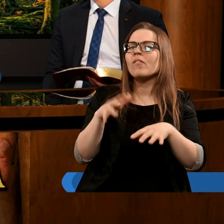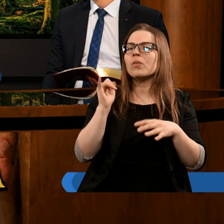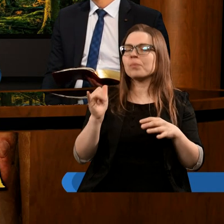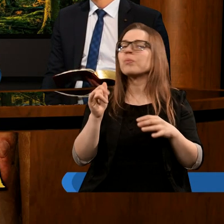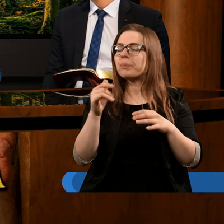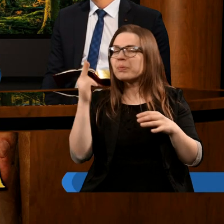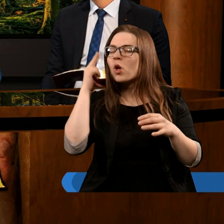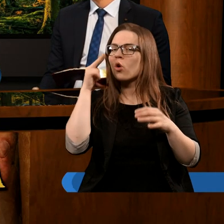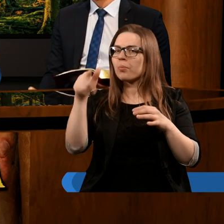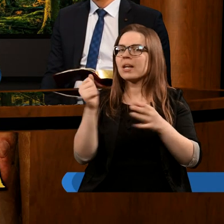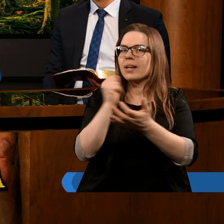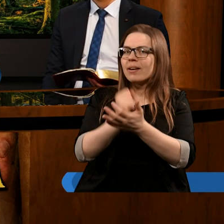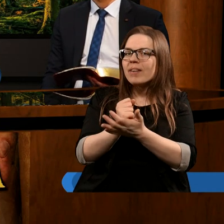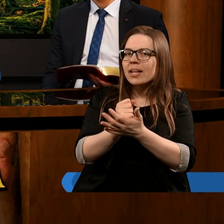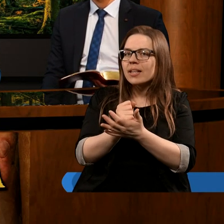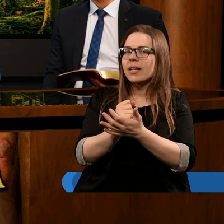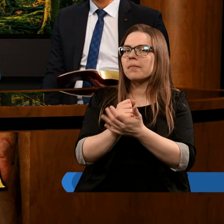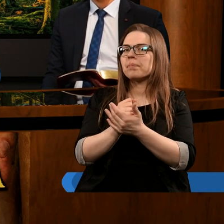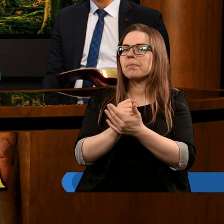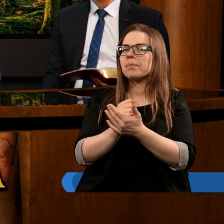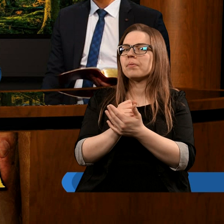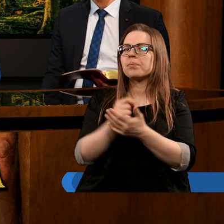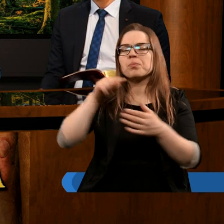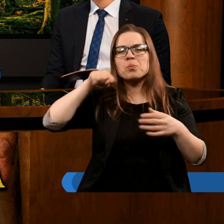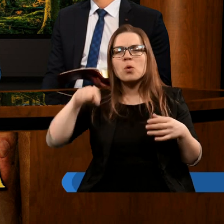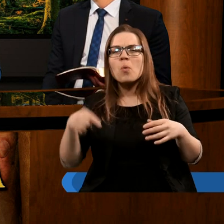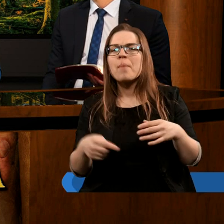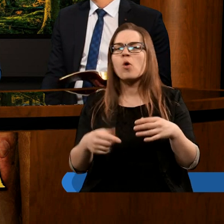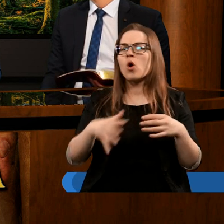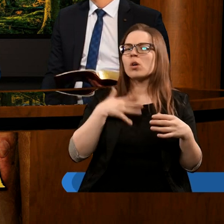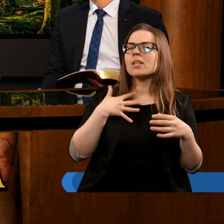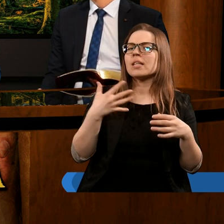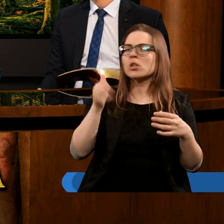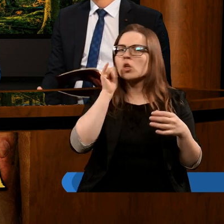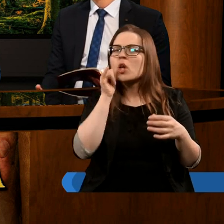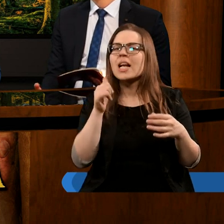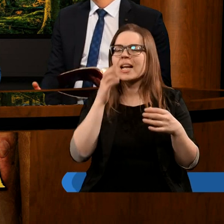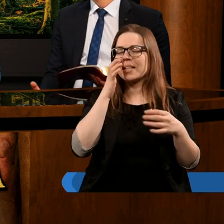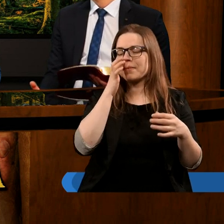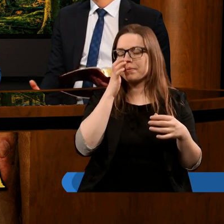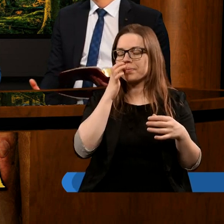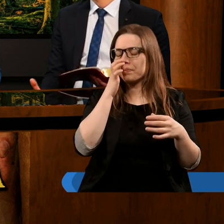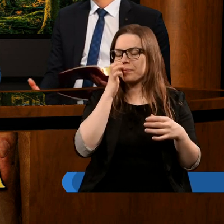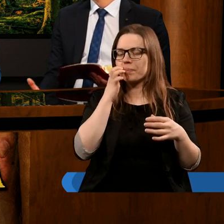rozumieć co jest grane. Wierzę też bardzo głęboko, że różne takie codzienne stany, gdzie na przykład